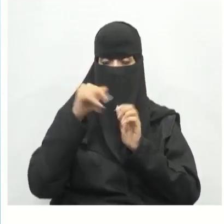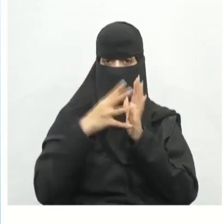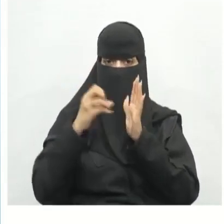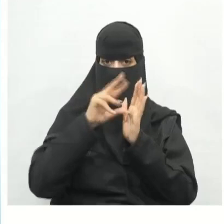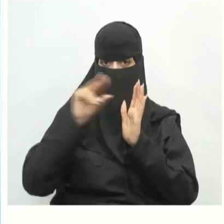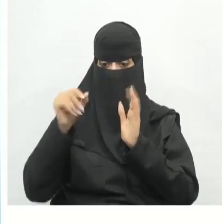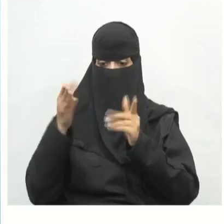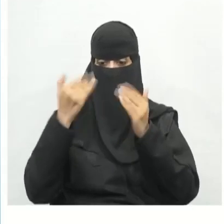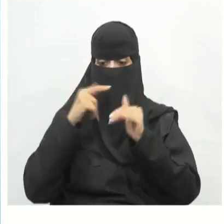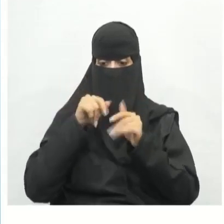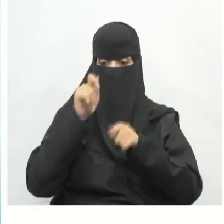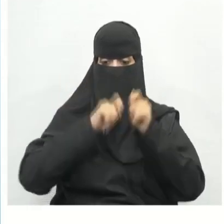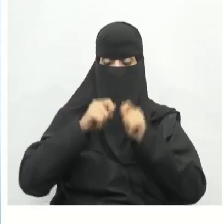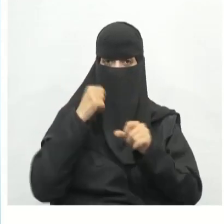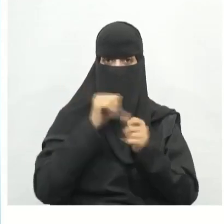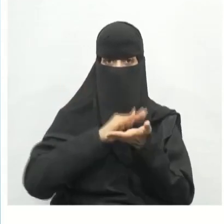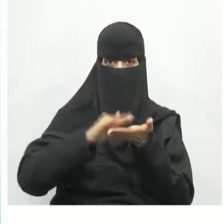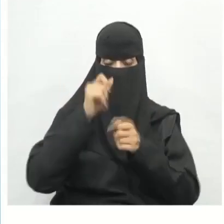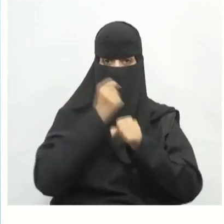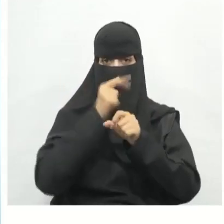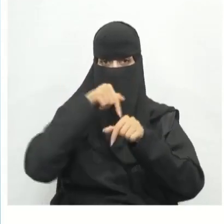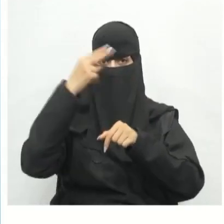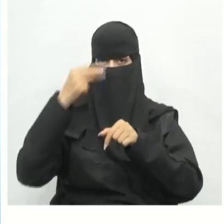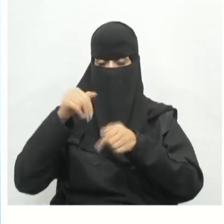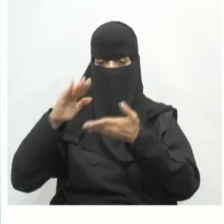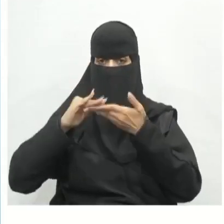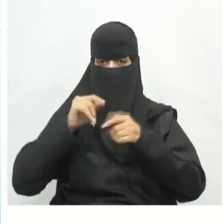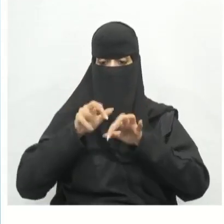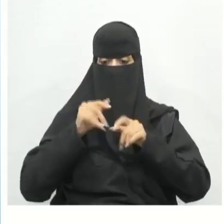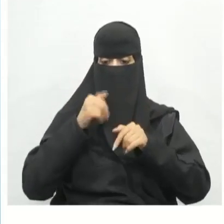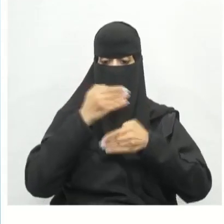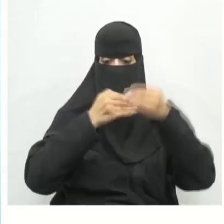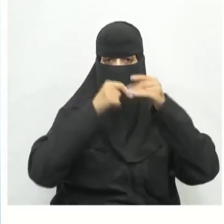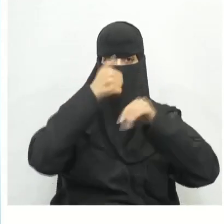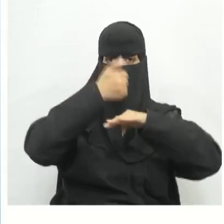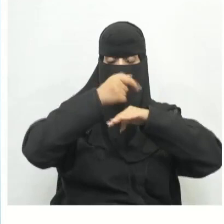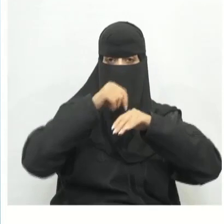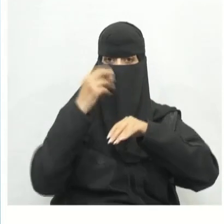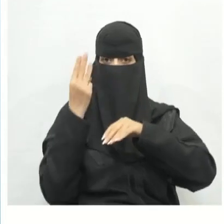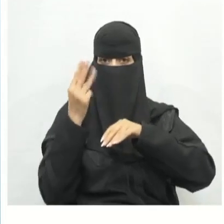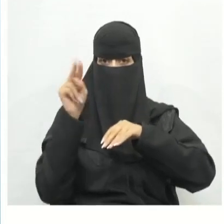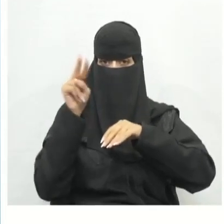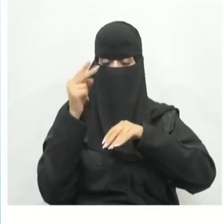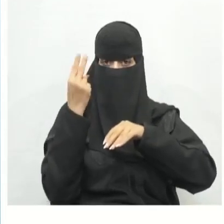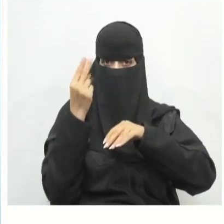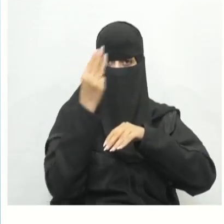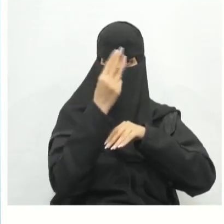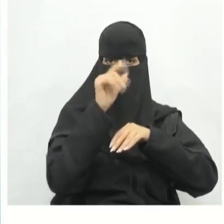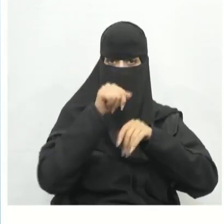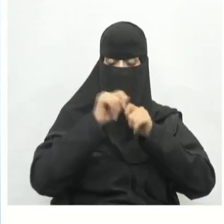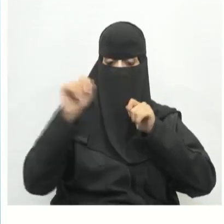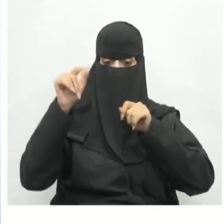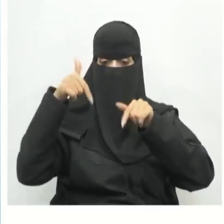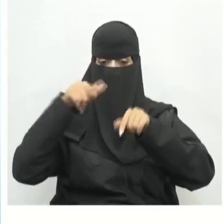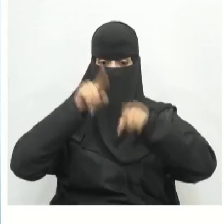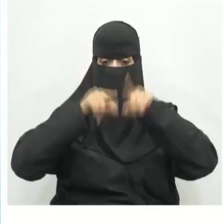أيضا يستخدم أسطح العمل في برامج التصميم بمساعدة الحاسب ينشأ أشكال أساسية تنائية وثلاثية الأبعاد